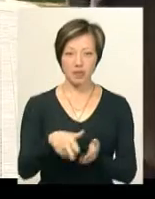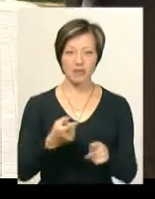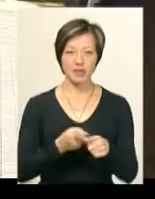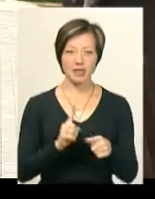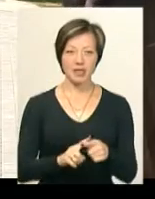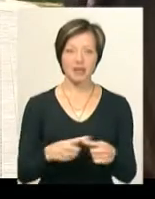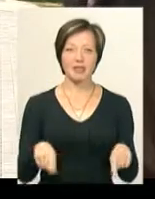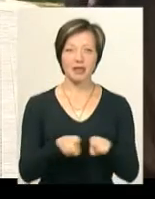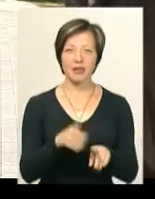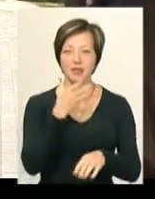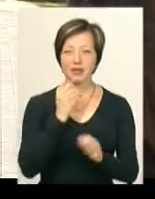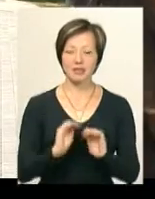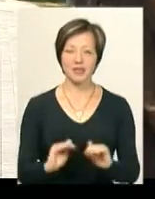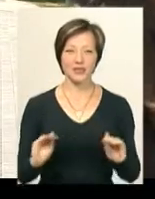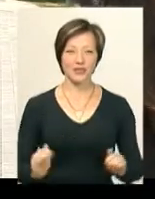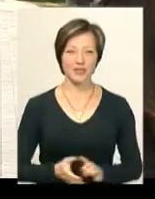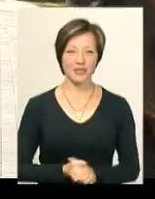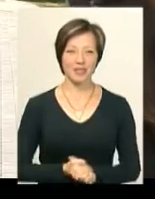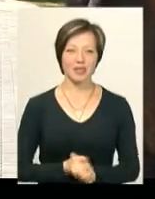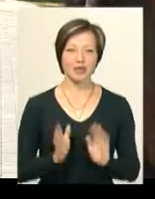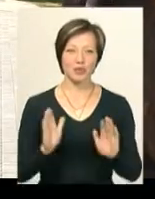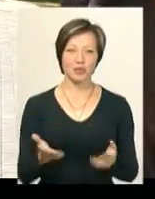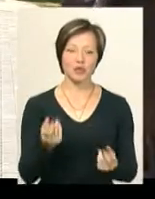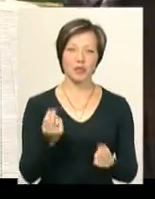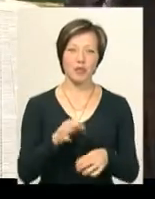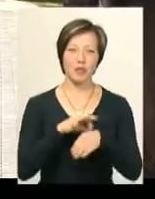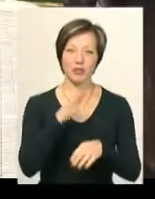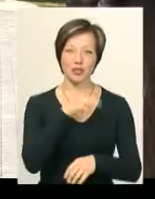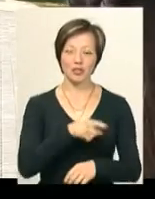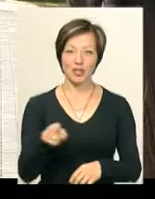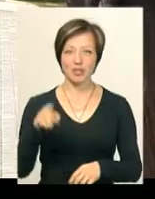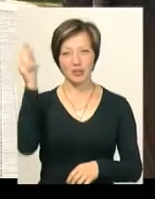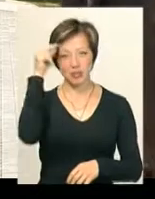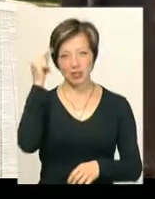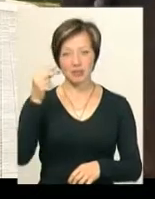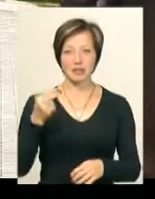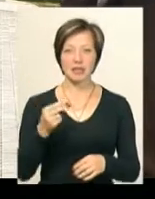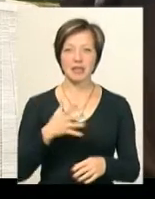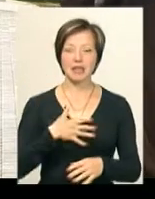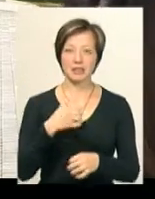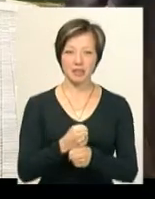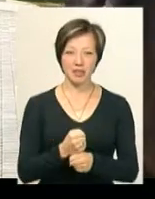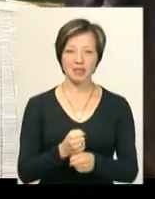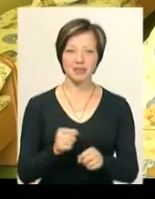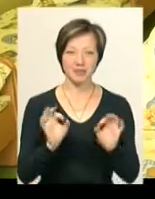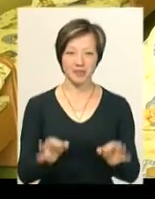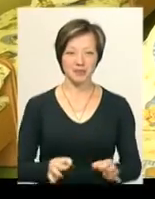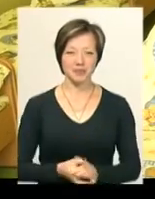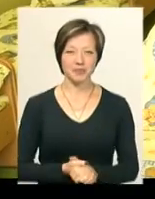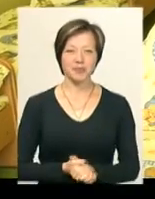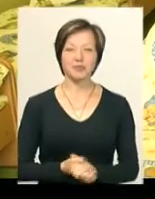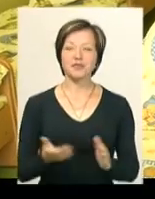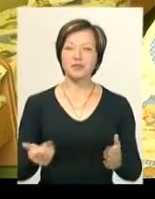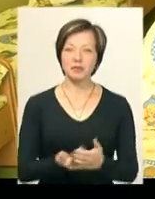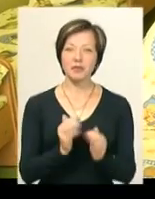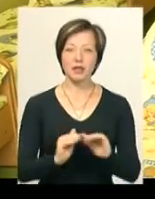цей також садочок. І будемо тут гарно проводити час, навчатися, вчитися дисципліні. Новий